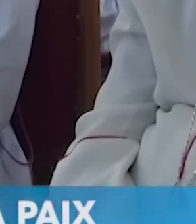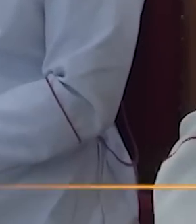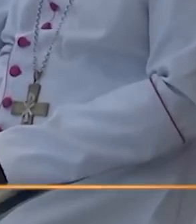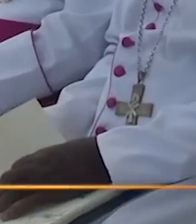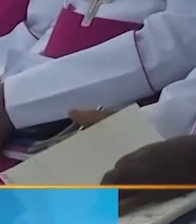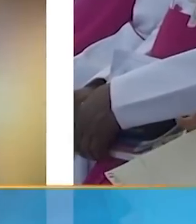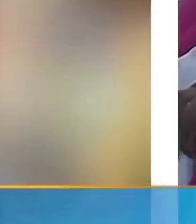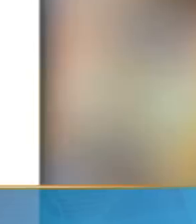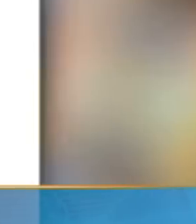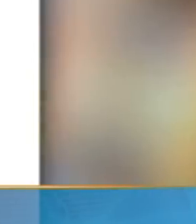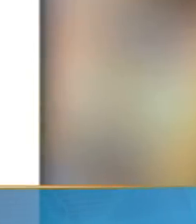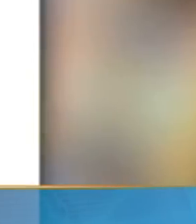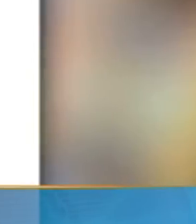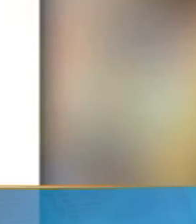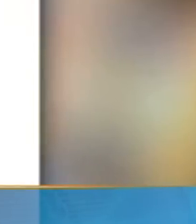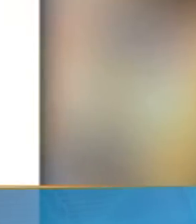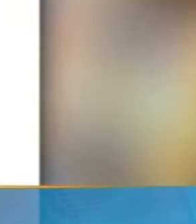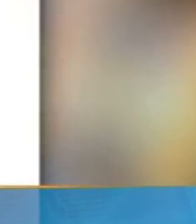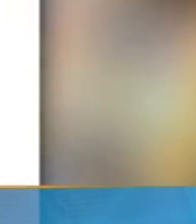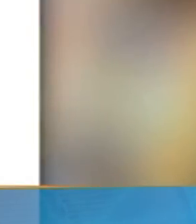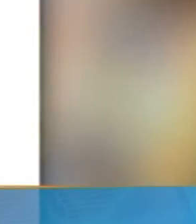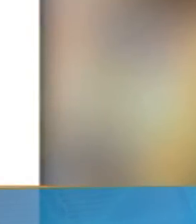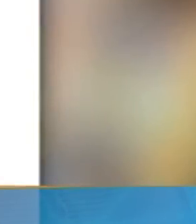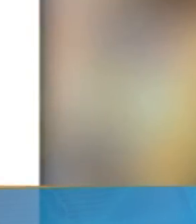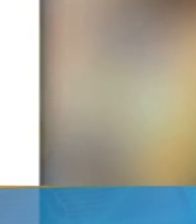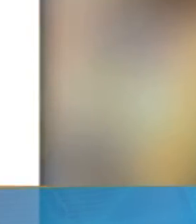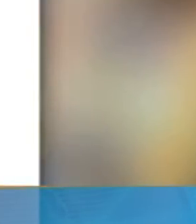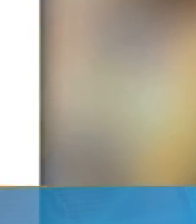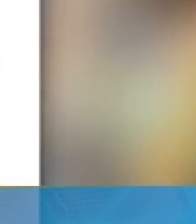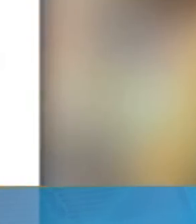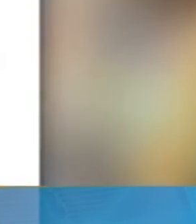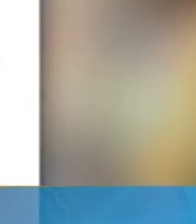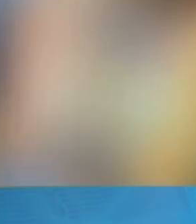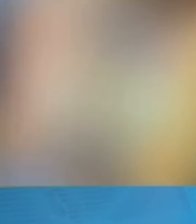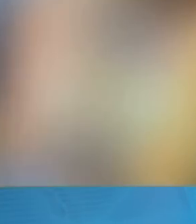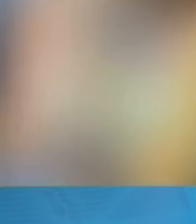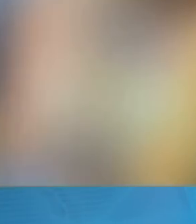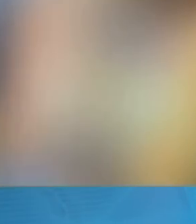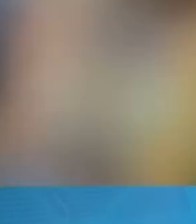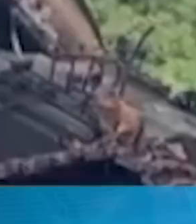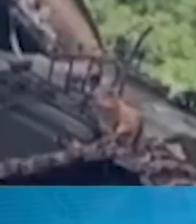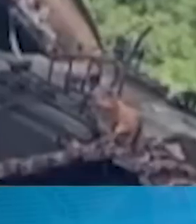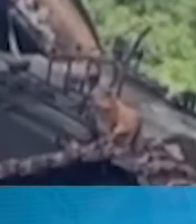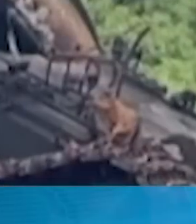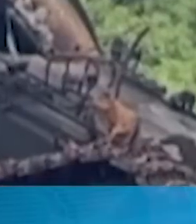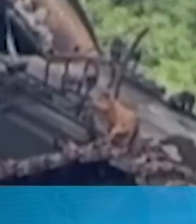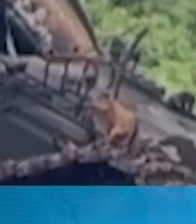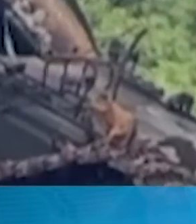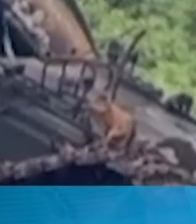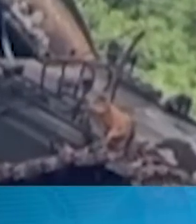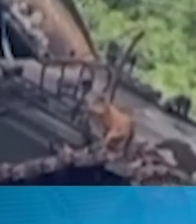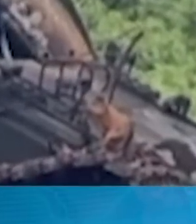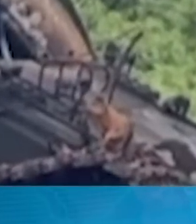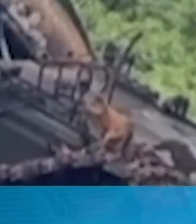Dans la qualité internationale, le Rwandais accuse une nouvelle fois l'un des avions d'attaque congolais de type Sukhoi 25 d'avoir violé son espace aérien